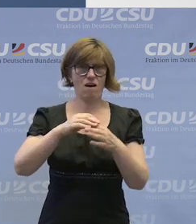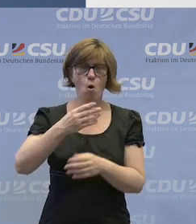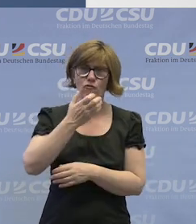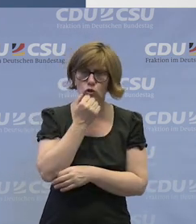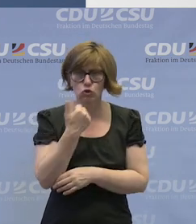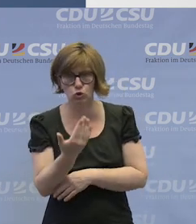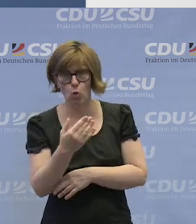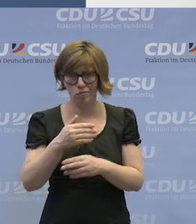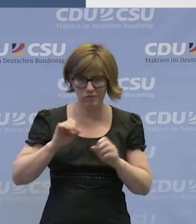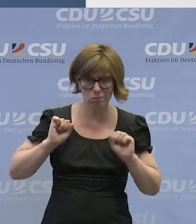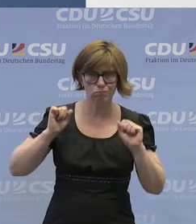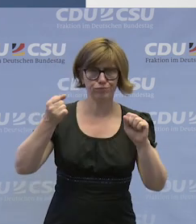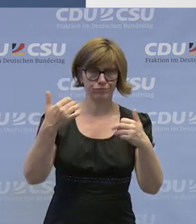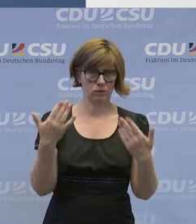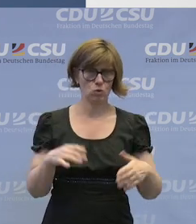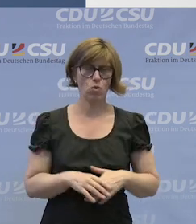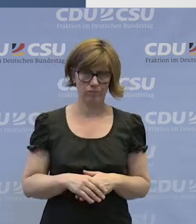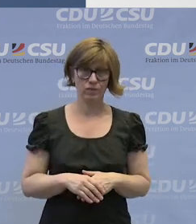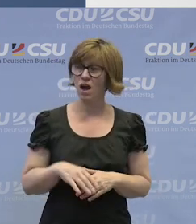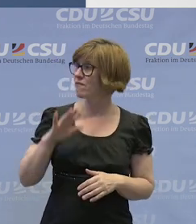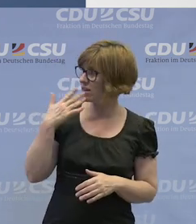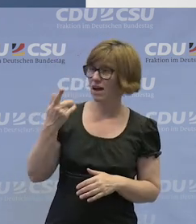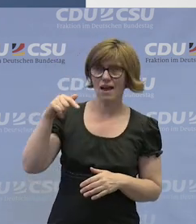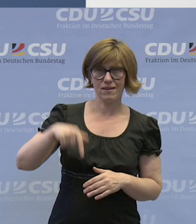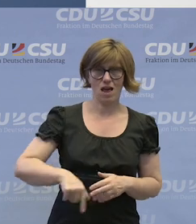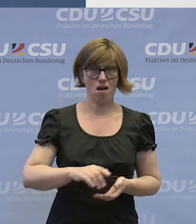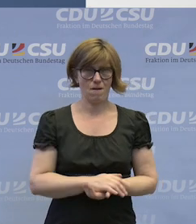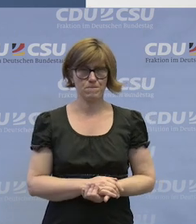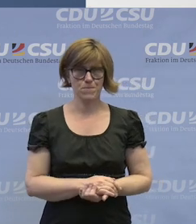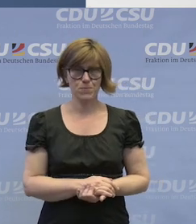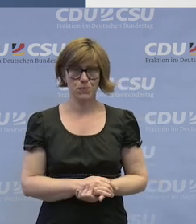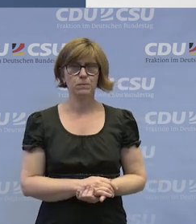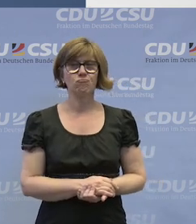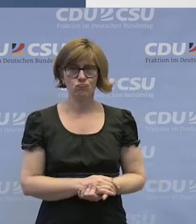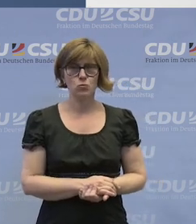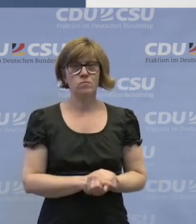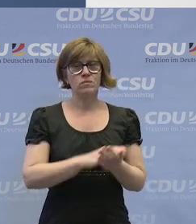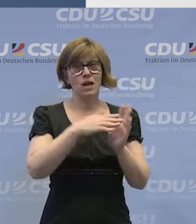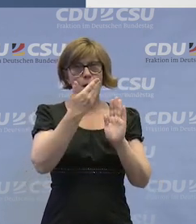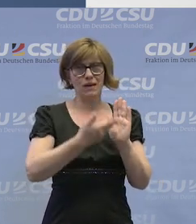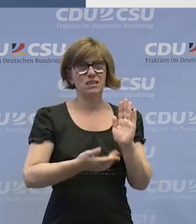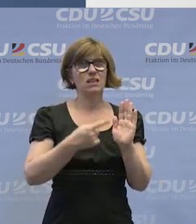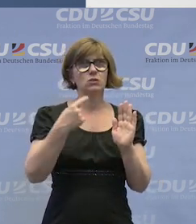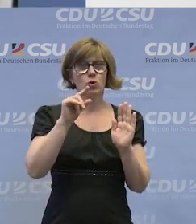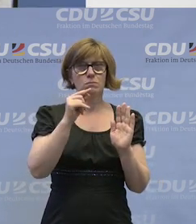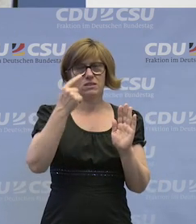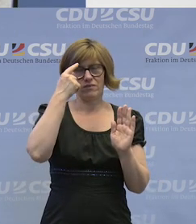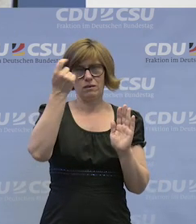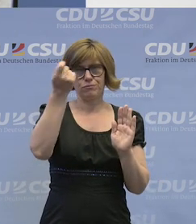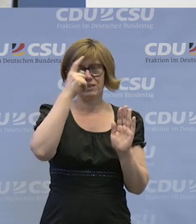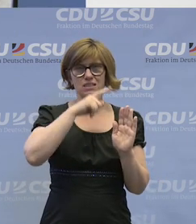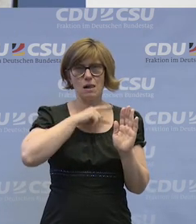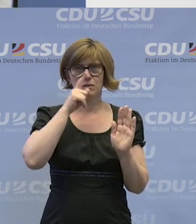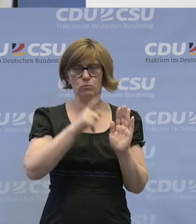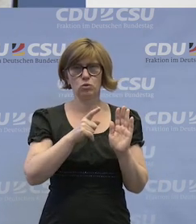dieses voranzubringen. Vielen Dank, Herr Keller. Ihre Präsentation erinnert mich daran, dass ich